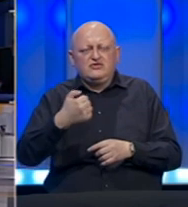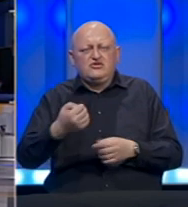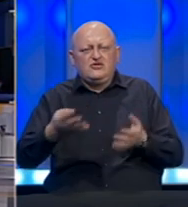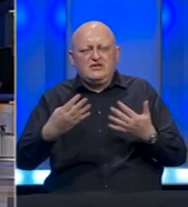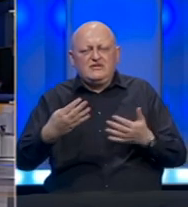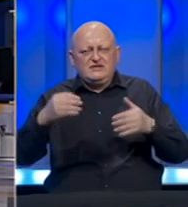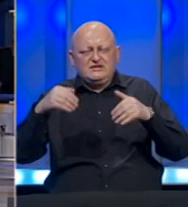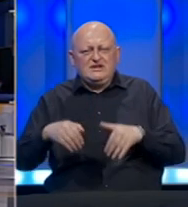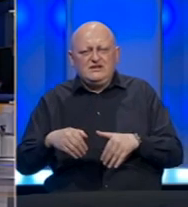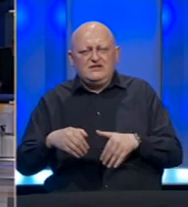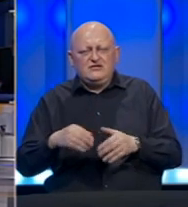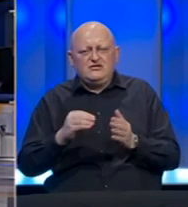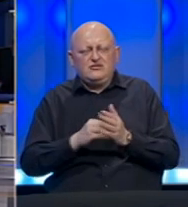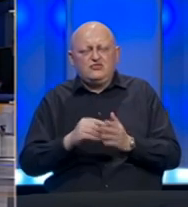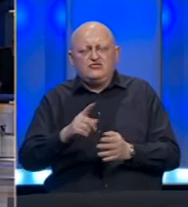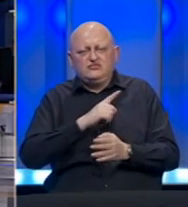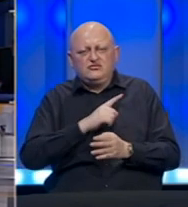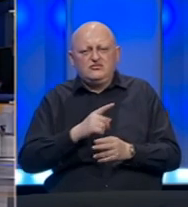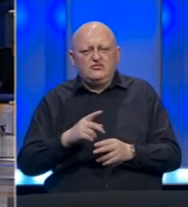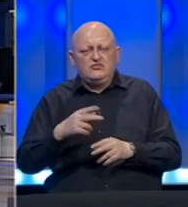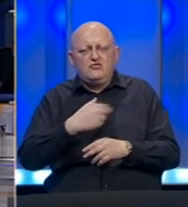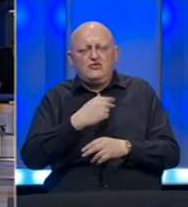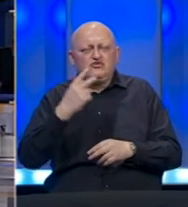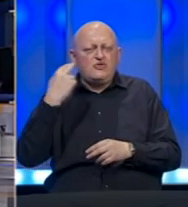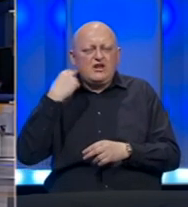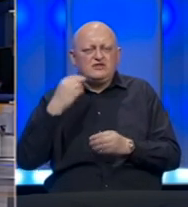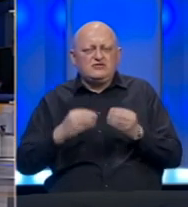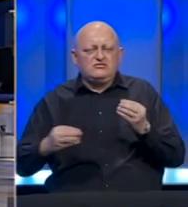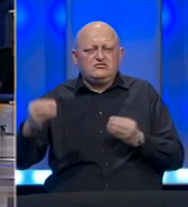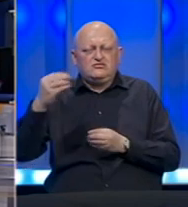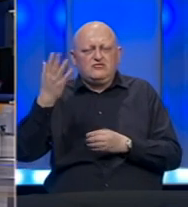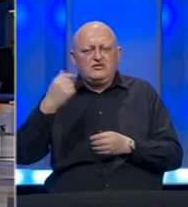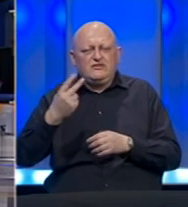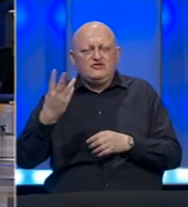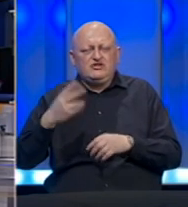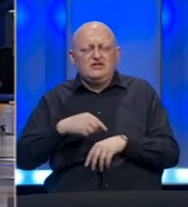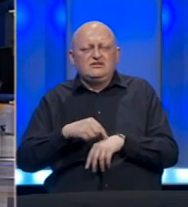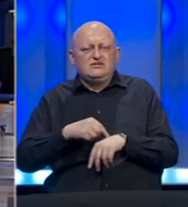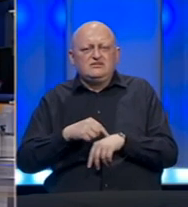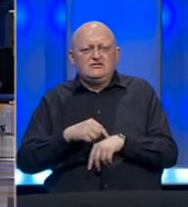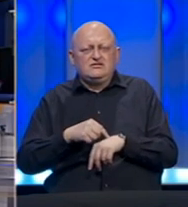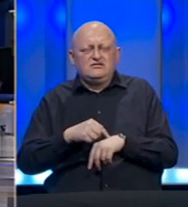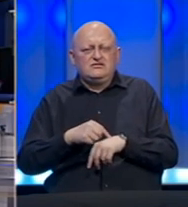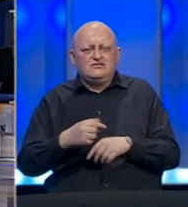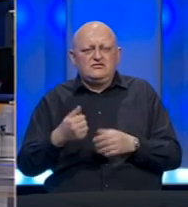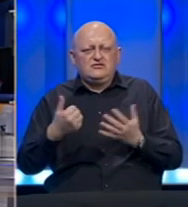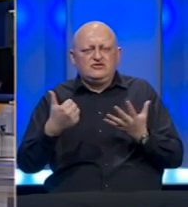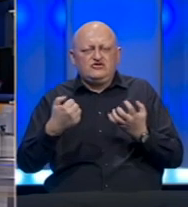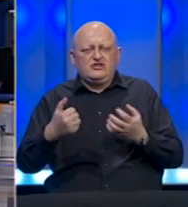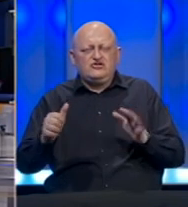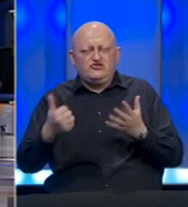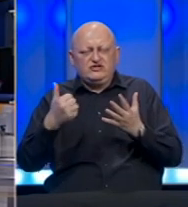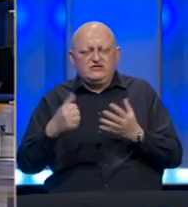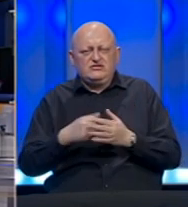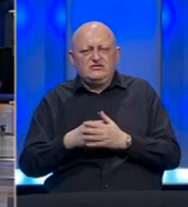hiljada. Broj preminulih u bolnicama u Velikoj Britaniji porastao je u protekla 24 časa za 616.